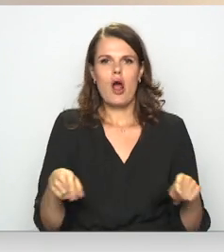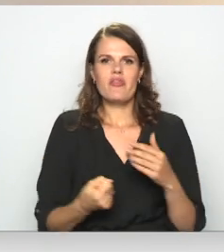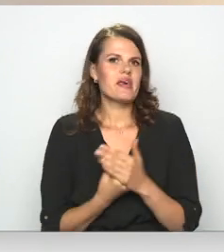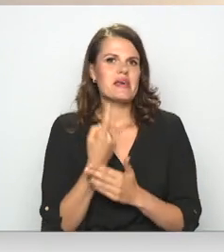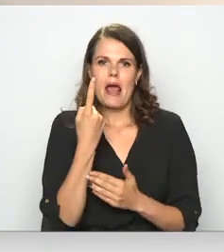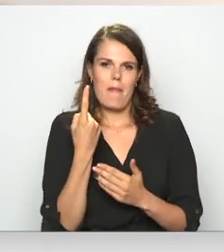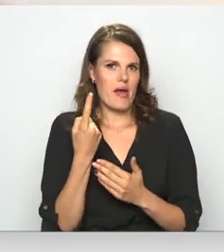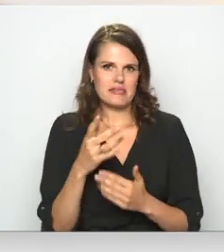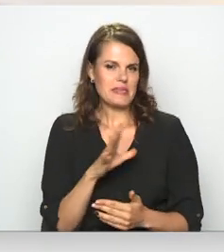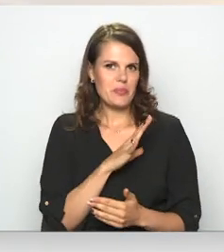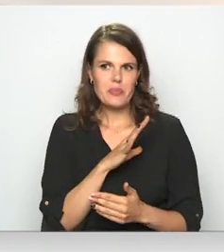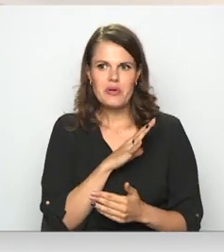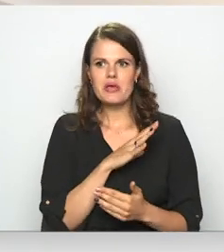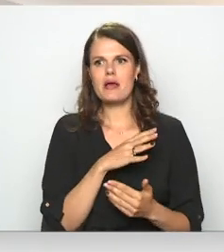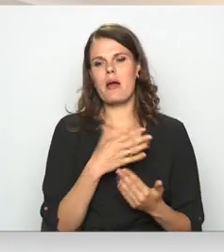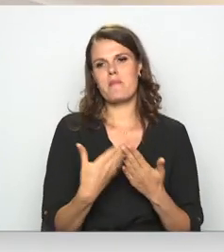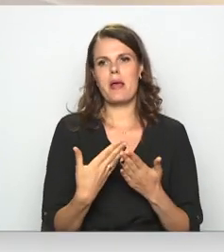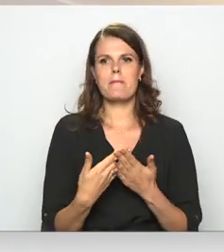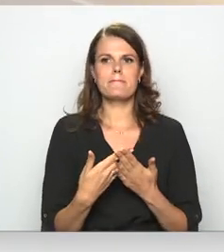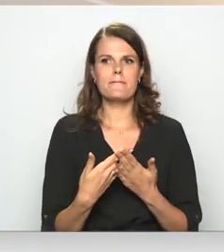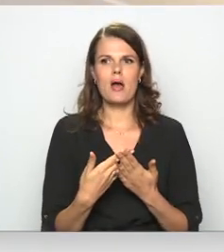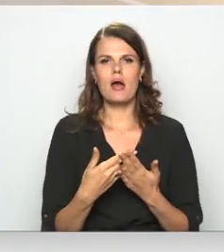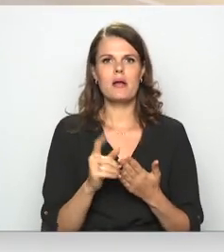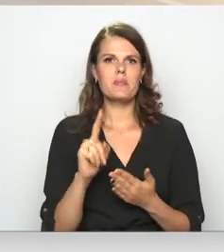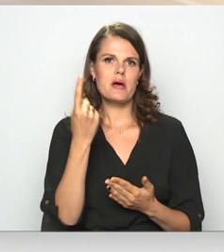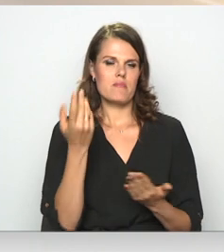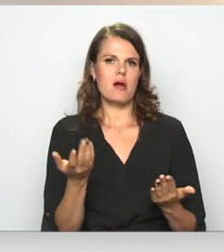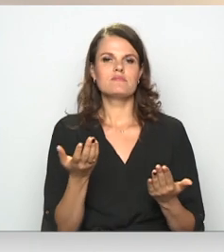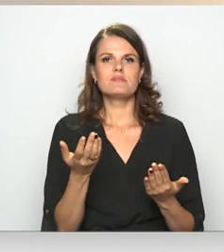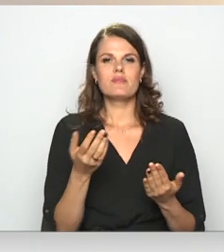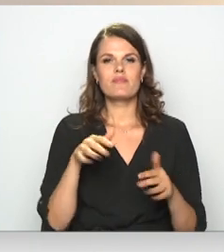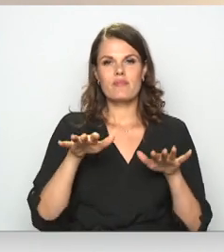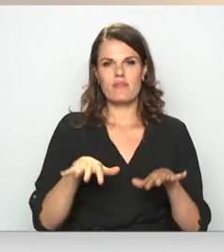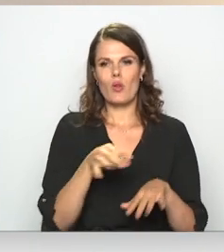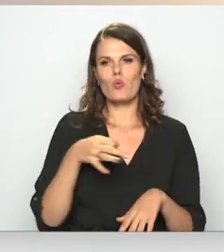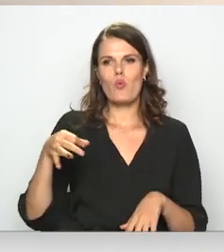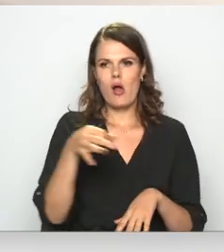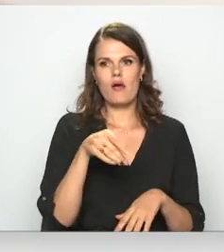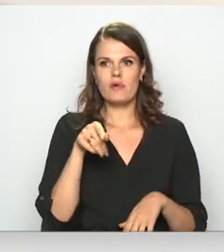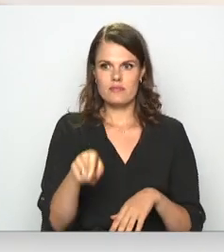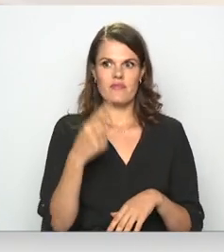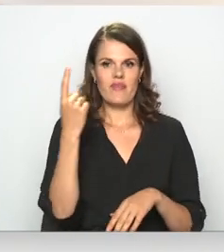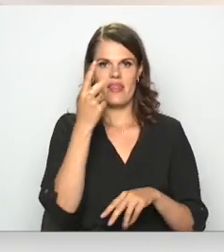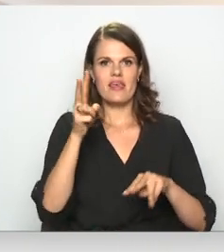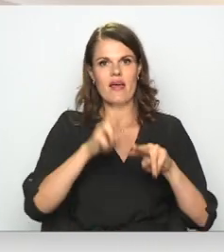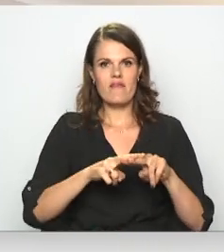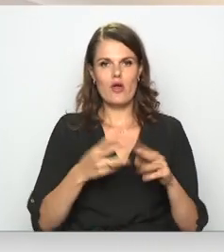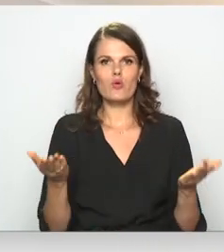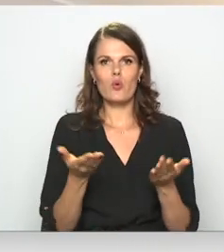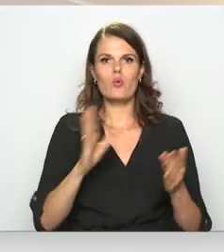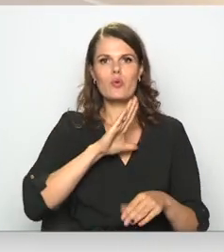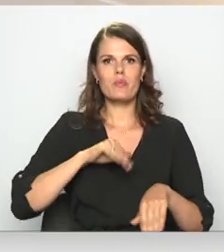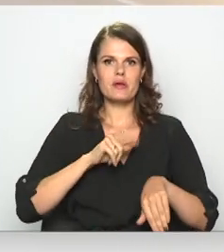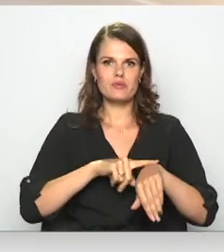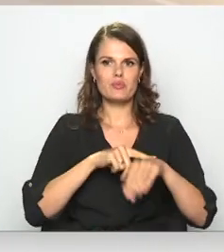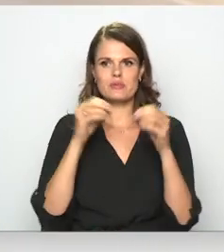faktoriem. Kā pirmais ir tas, ka Čekavas novadā ir nofaktspienīgā vieta, kur pēc 2010.